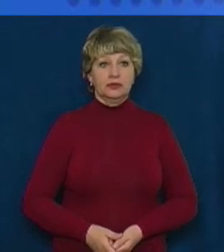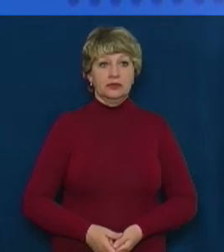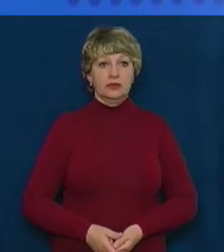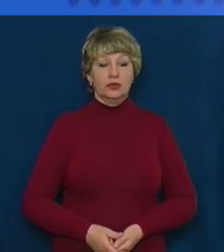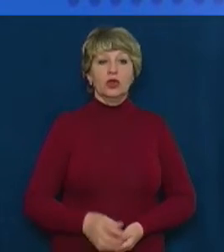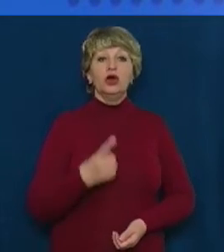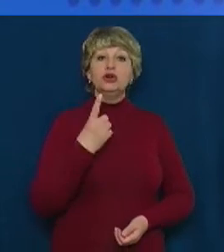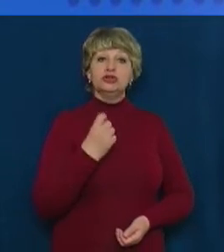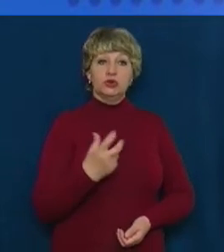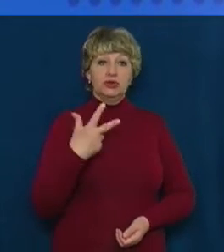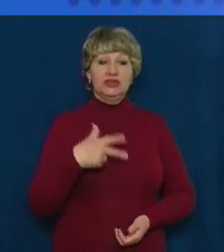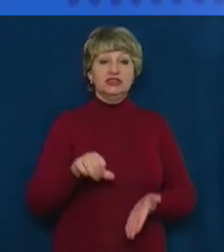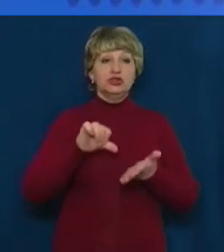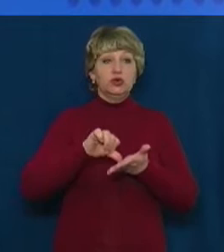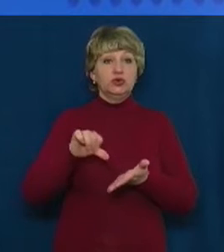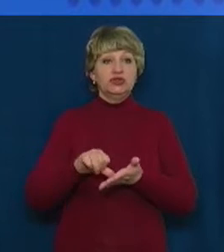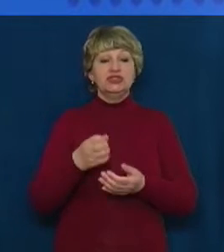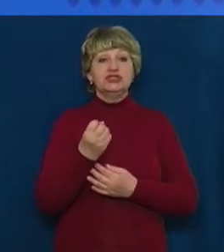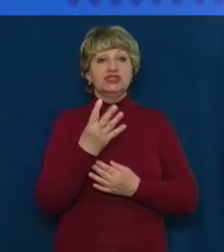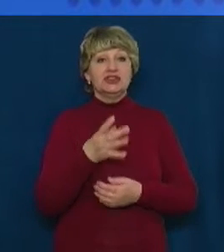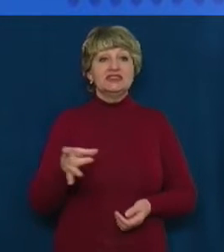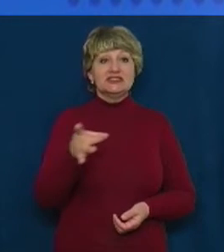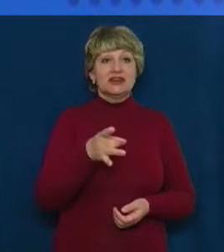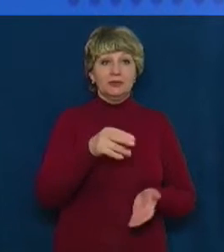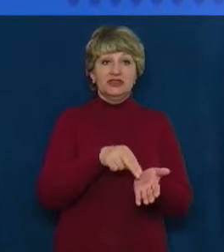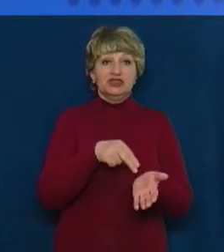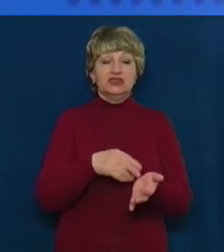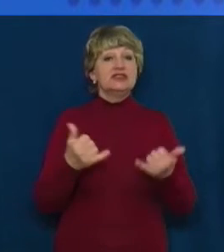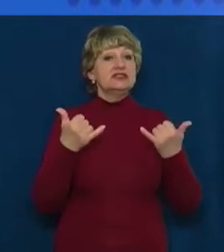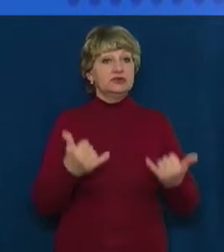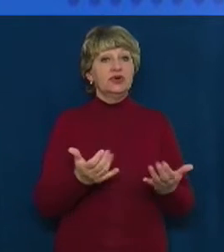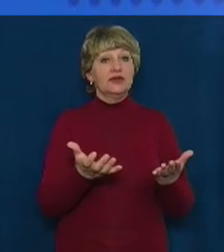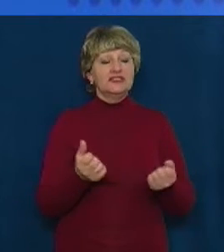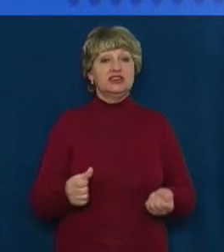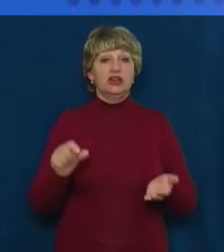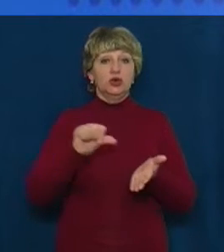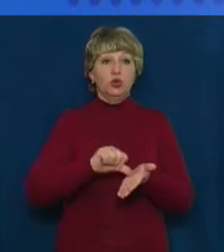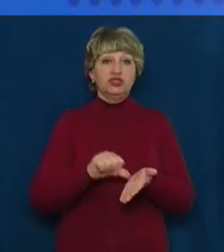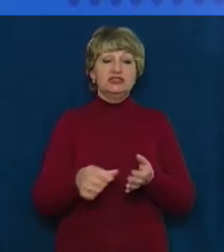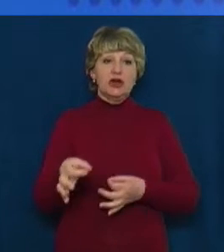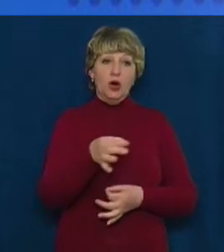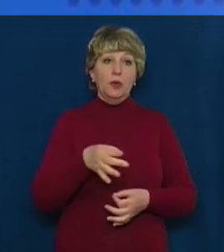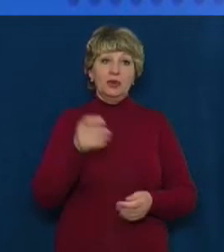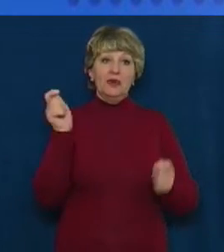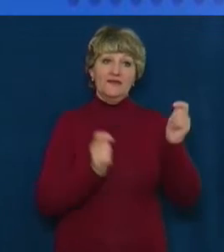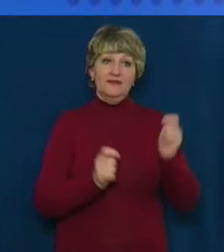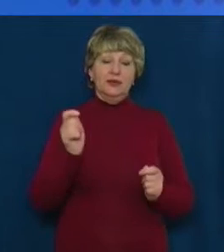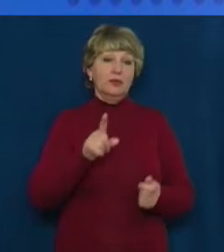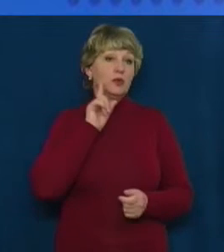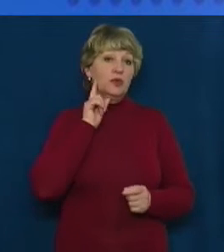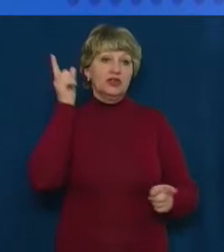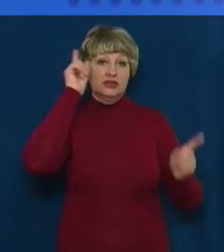130 учасників із 14 районів Черкащини сьогодні взяли участь в обласному фестивалі юнацької